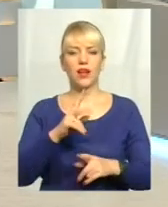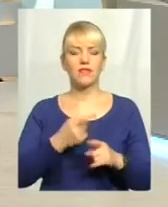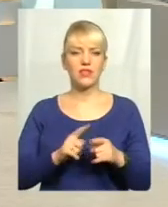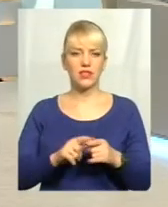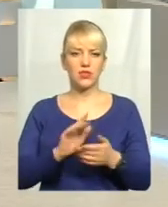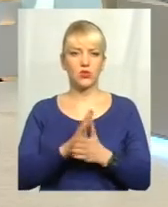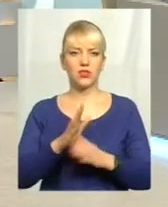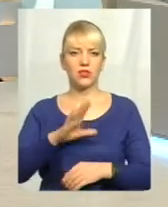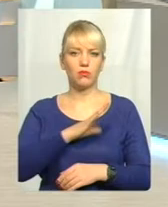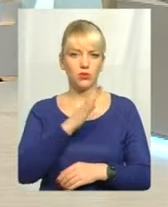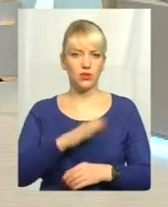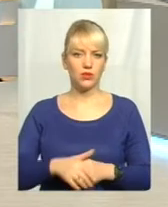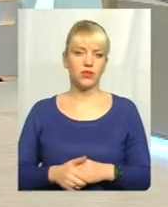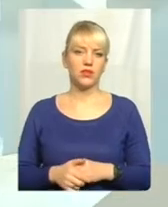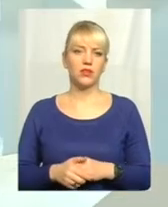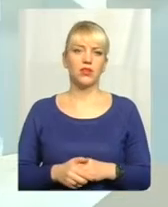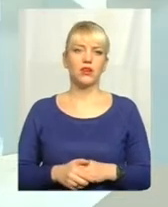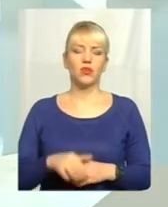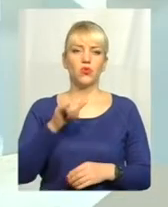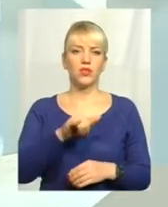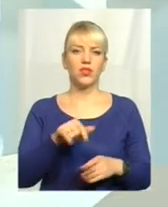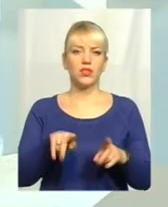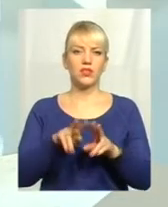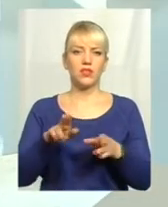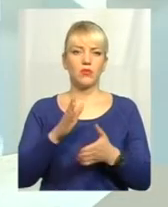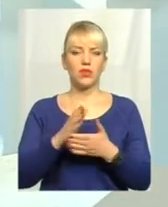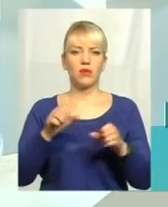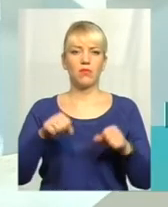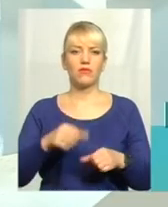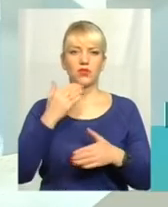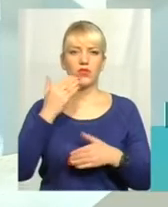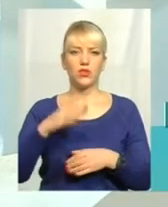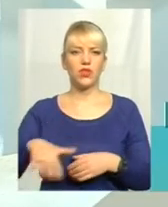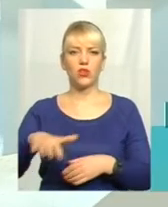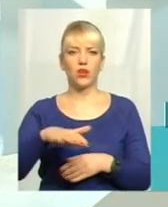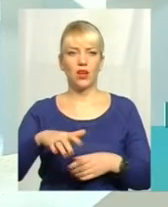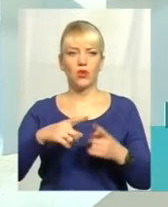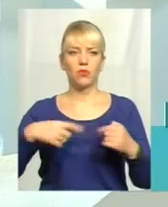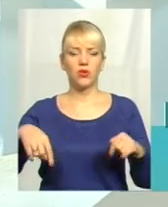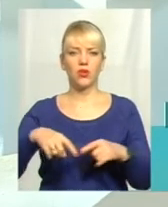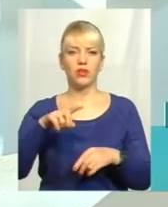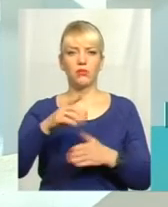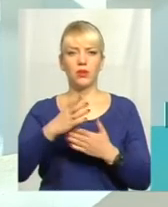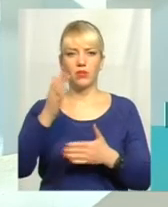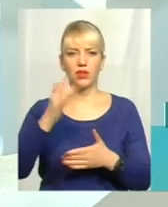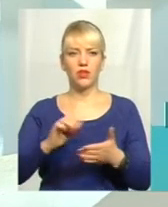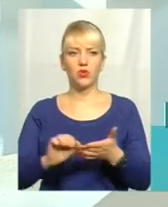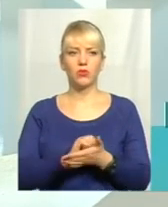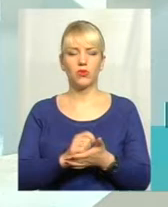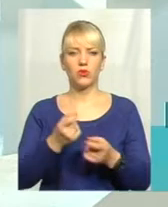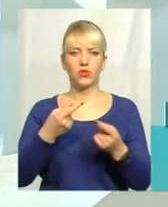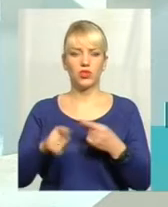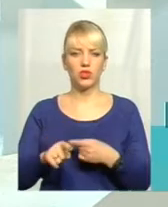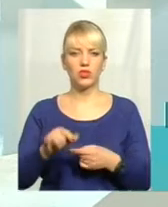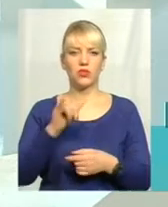цій ситуації? В них є, в принципі, таке саме право звернутися до територіального підрозділу, просто там перелік документів трошечки йде